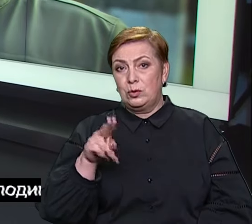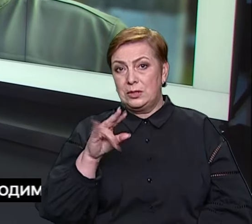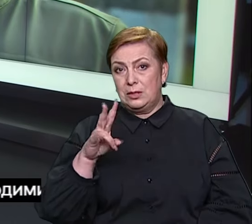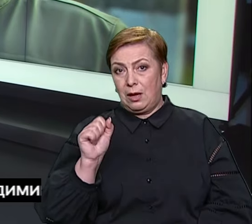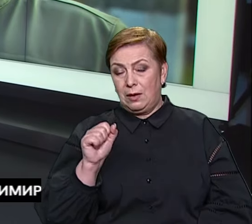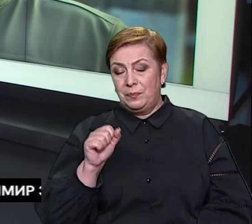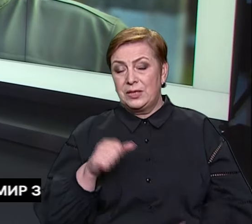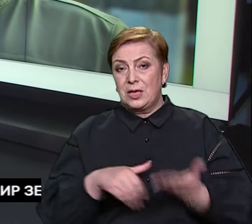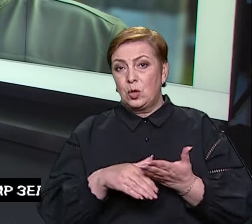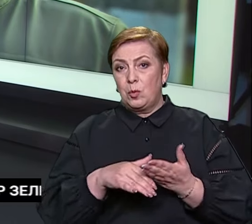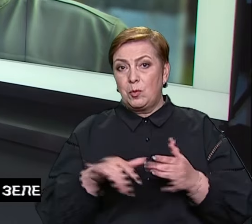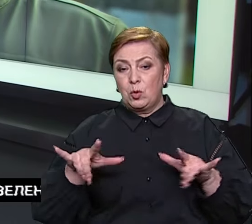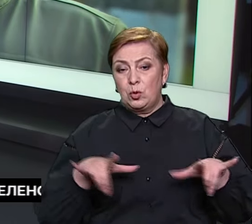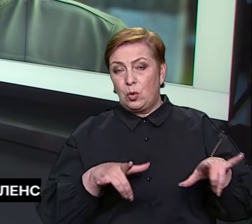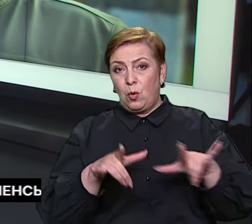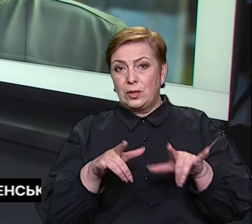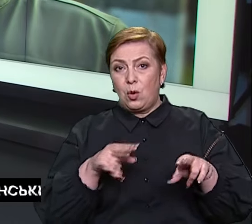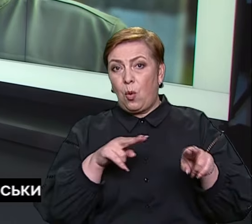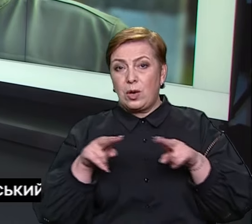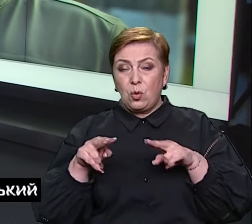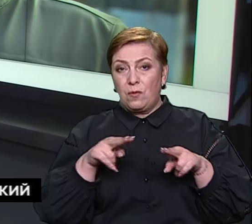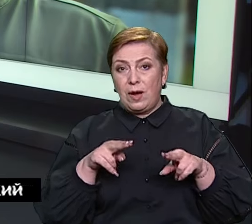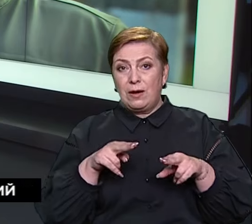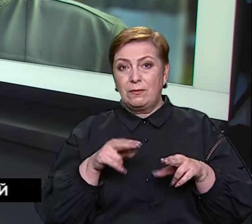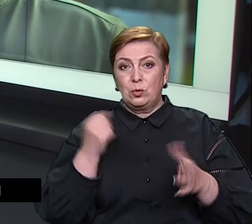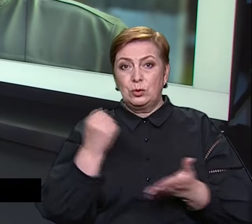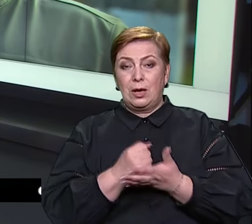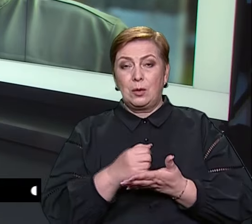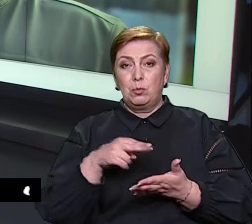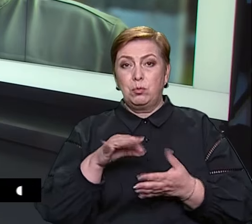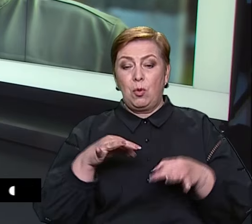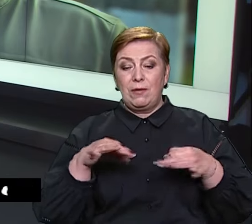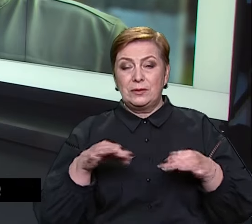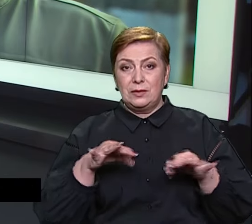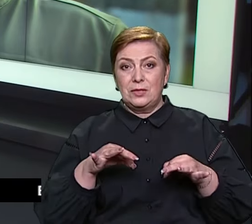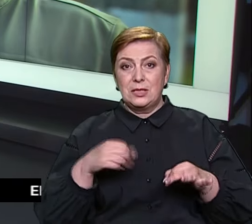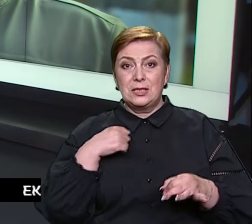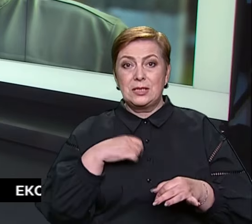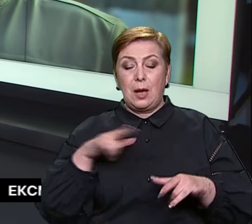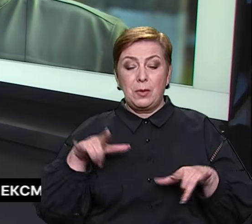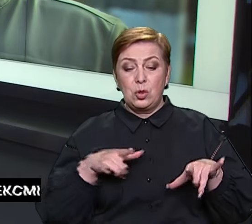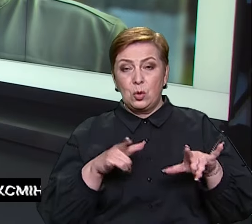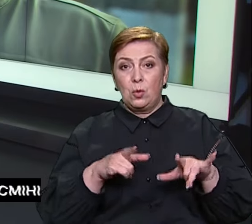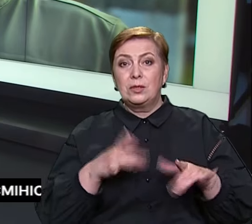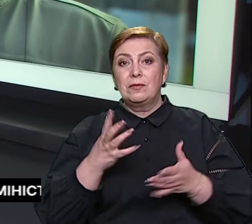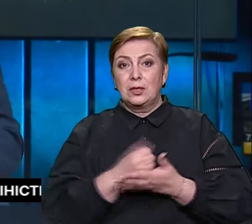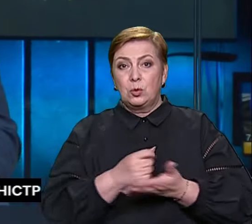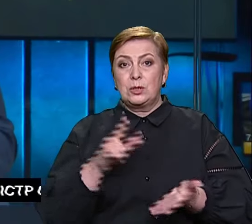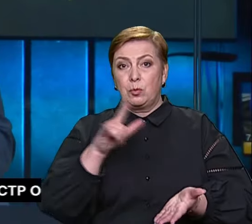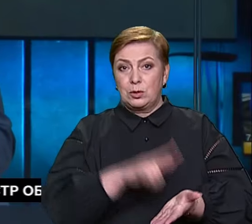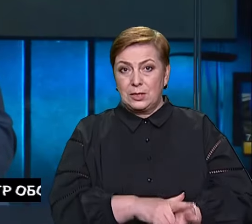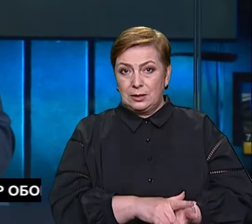та коригував вогонь по автівці. Сам дрон вдалося посадити за допомогою пристроїв з радіоелектронної боротьби.